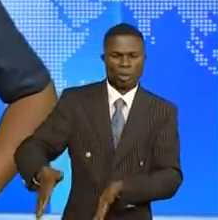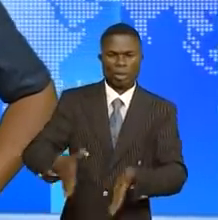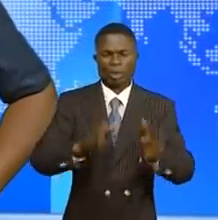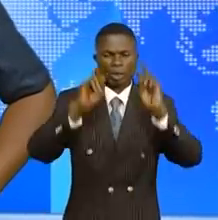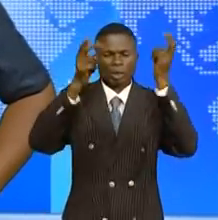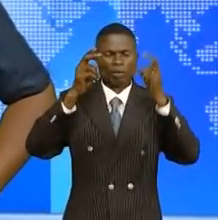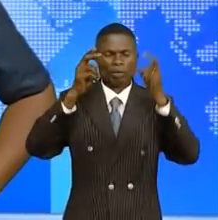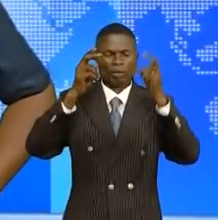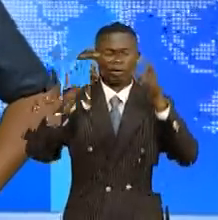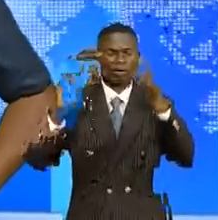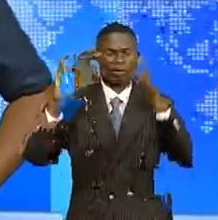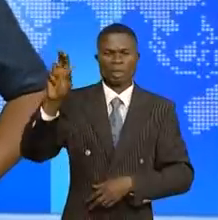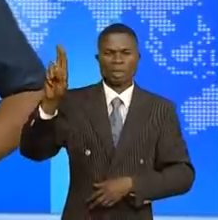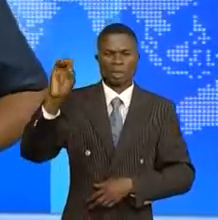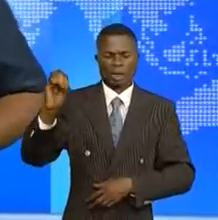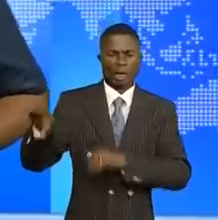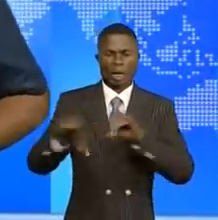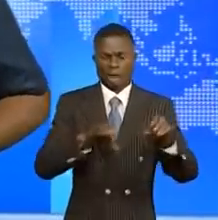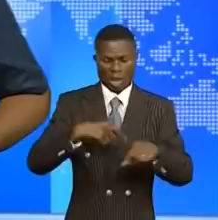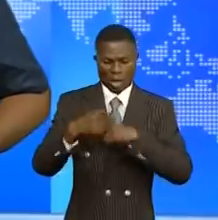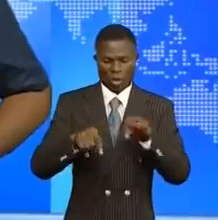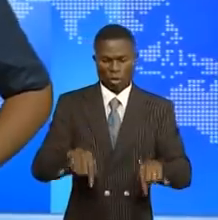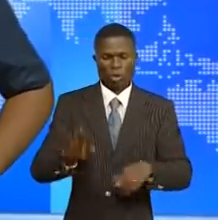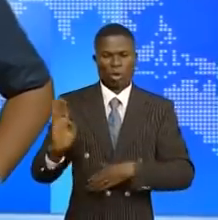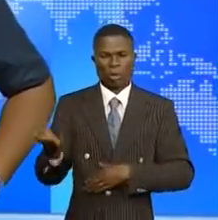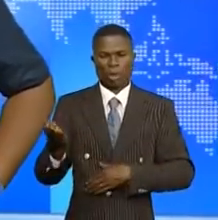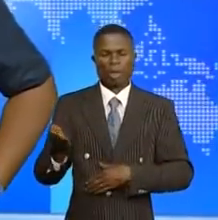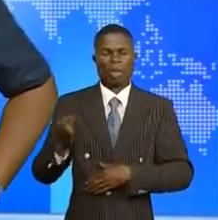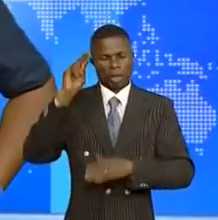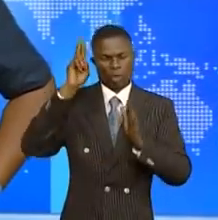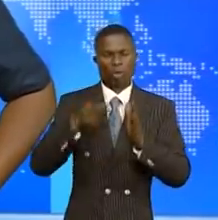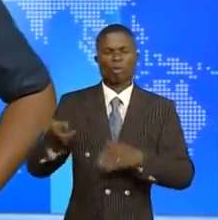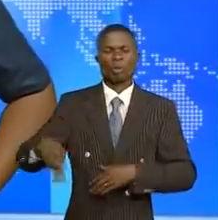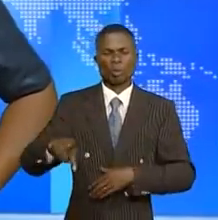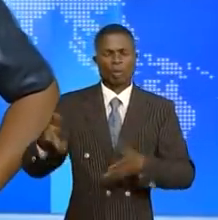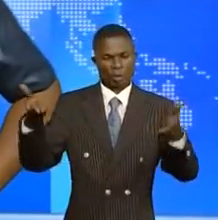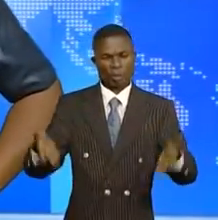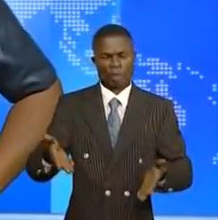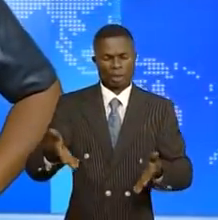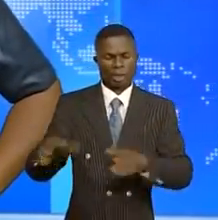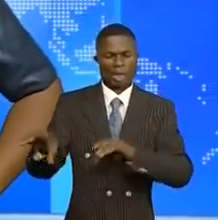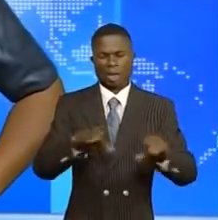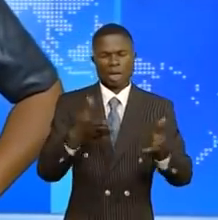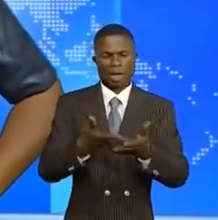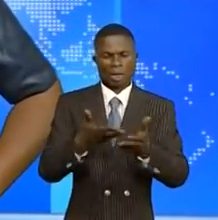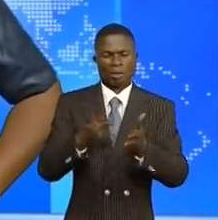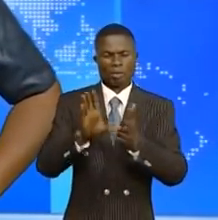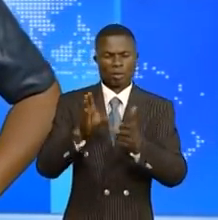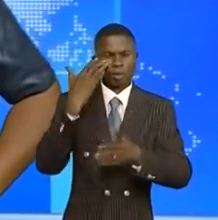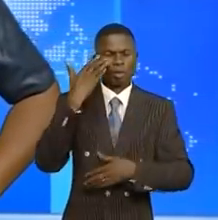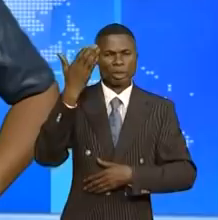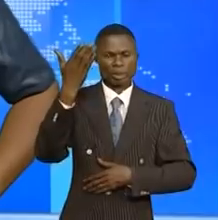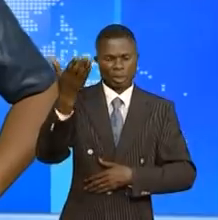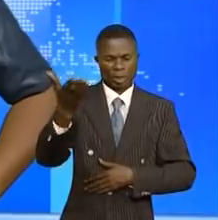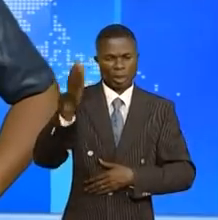la ville d'Izirou. La cité de Fungurume a eu lieu ce matin en présence du gouverneur de Provence, Christophe Bassé-Ninanga. D